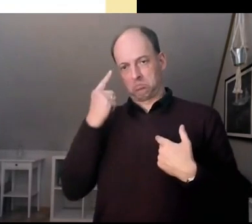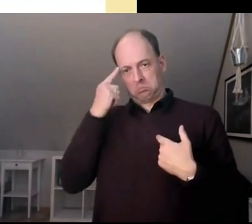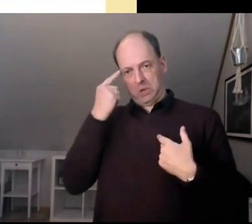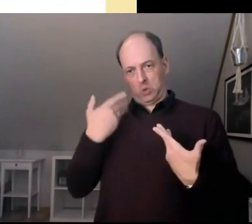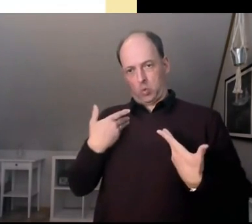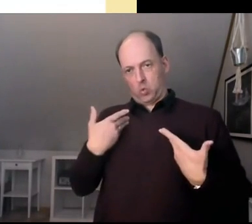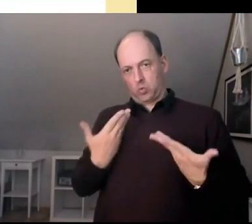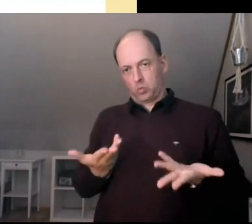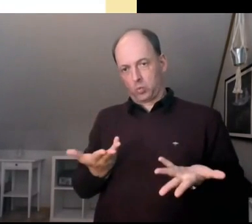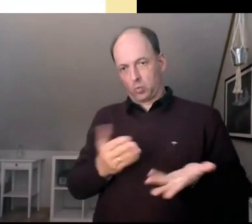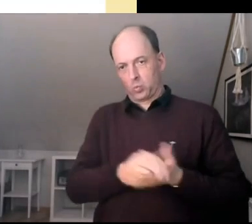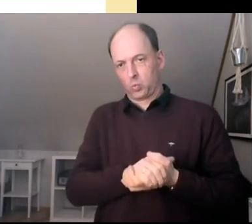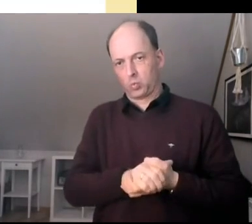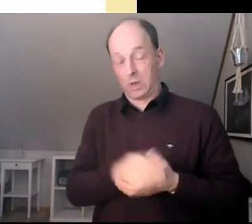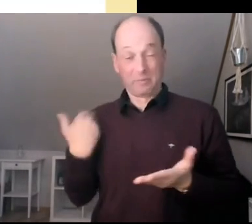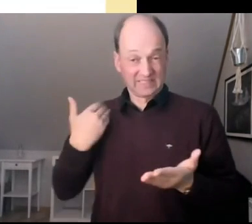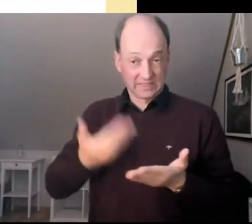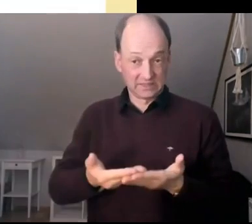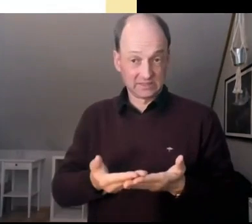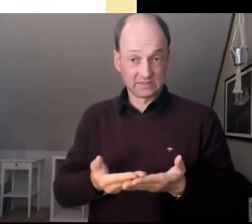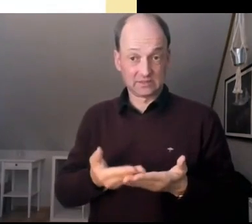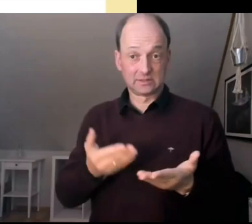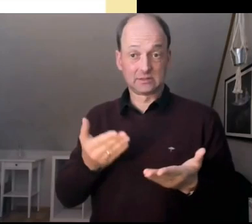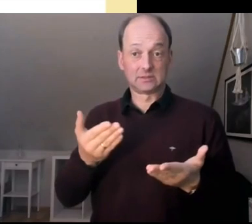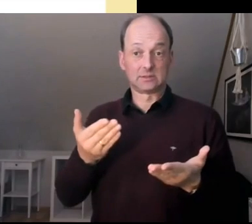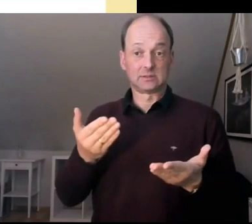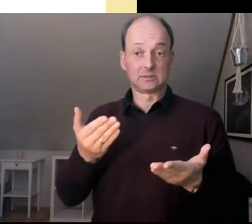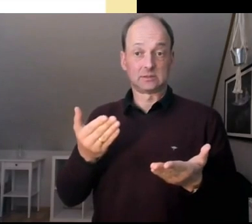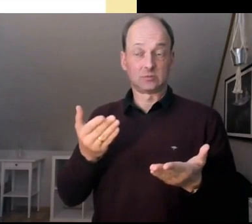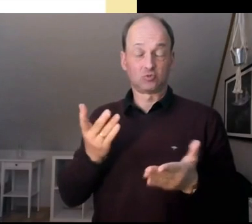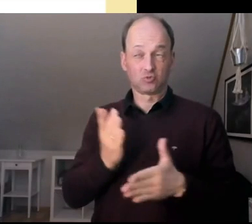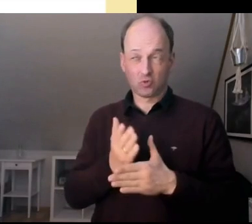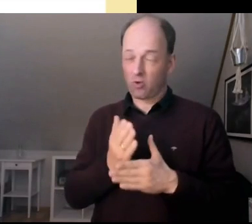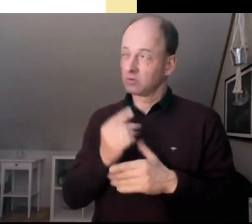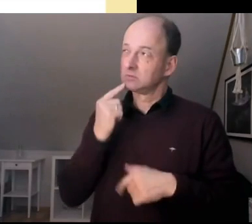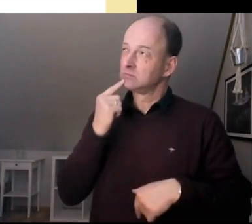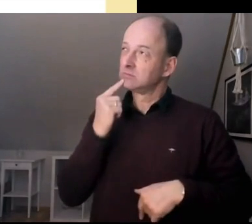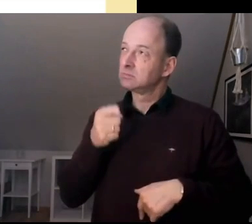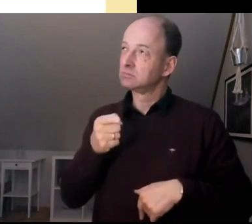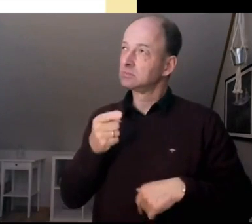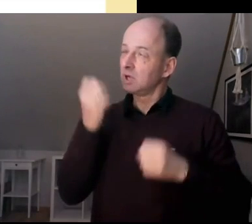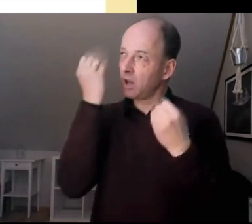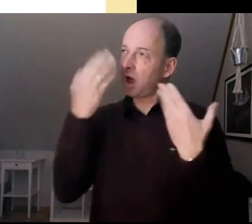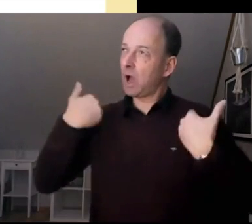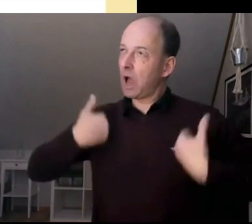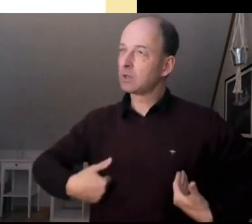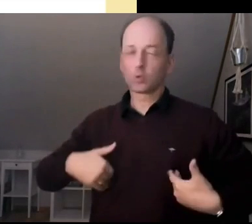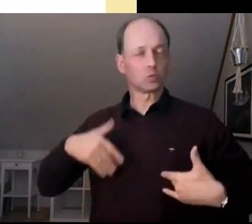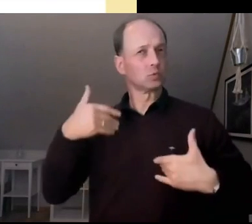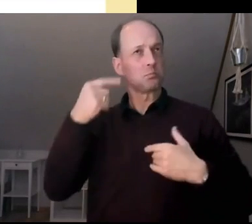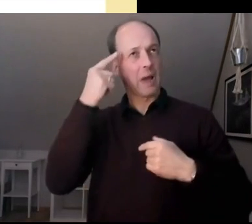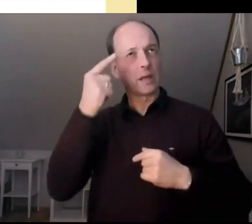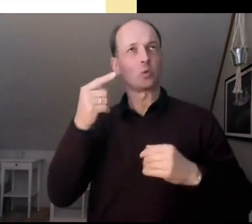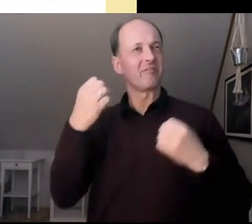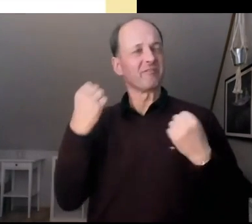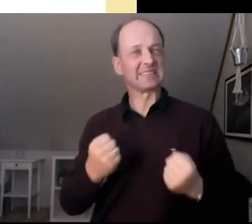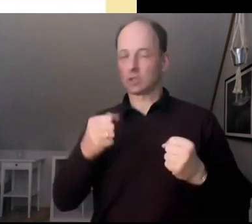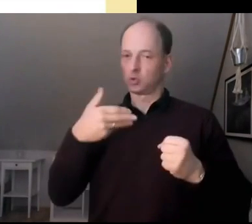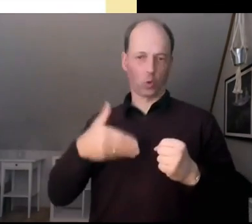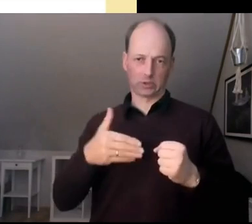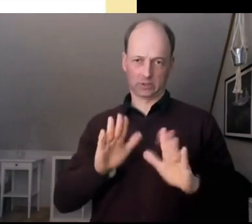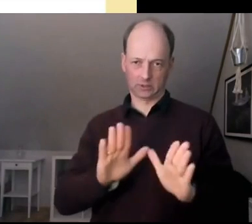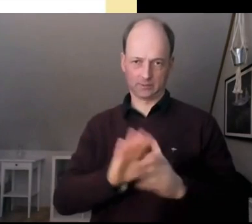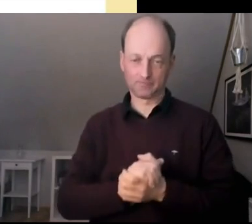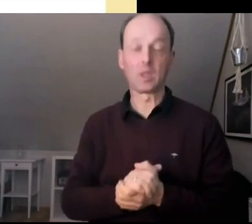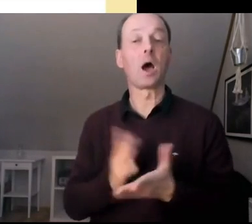Soweit ich weiß, haben wir uns da noch, haben wir uns da nicht spezifisch positioniert. Allerdings ist es in unserer